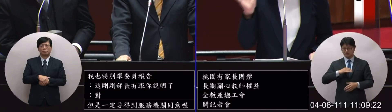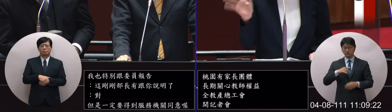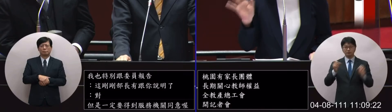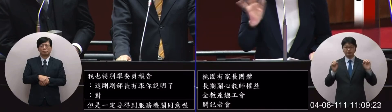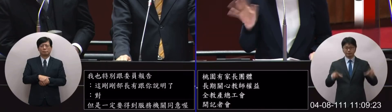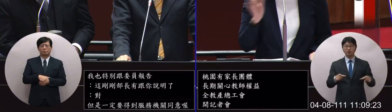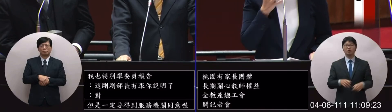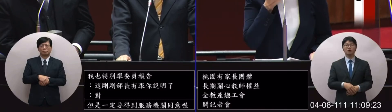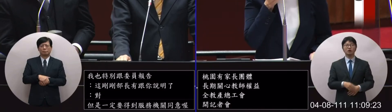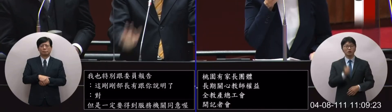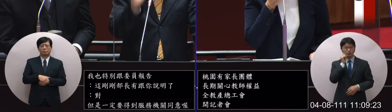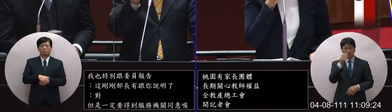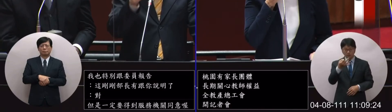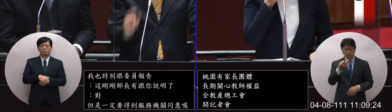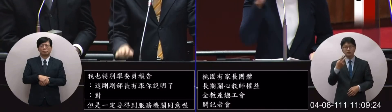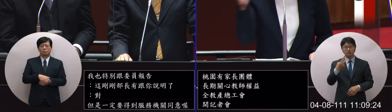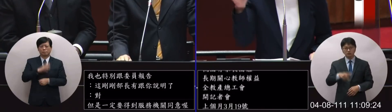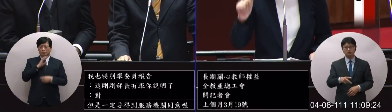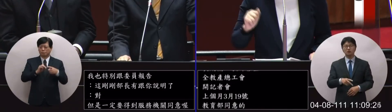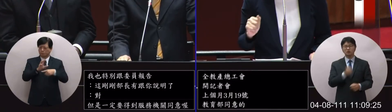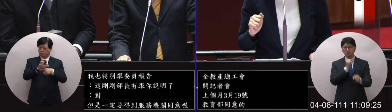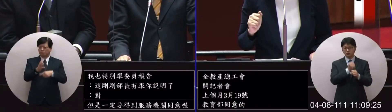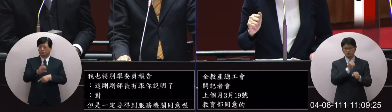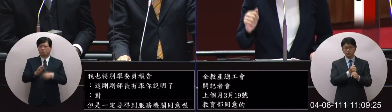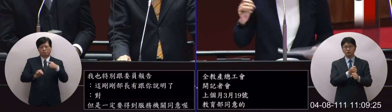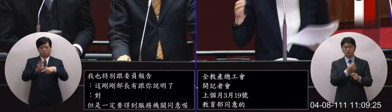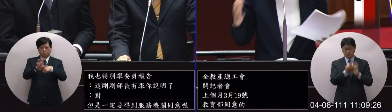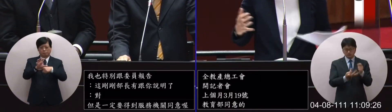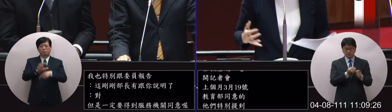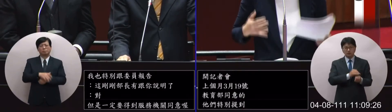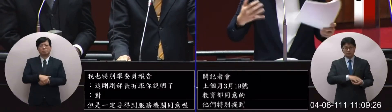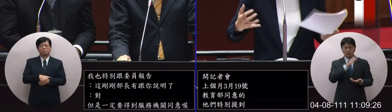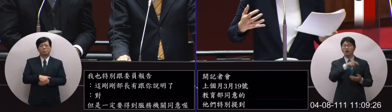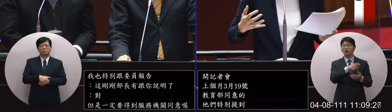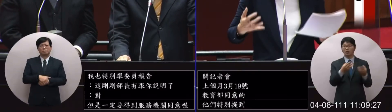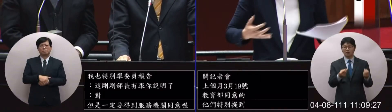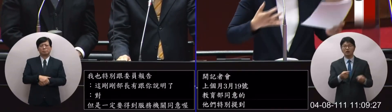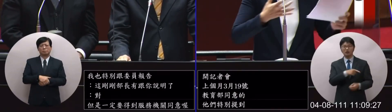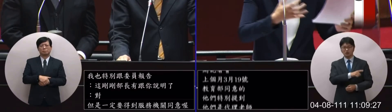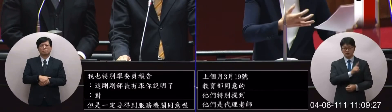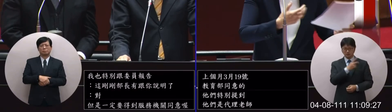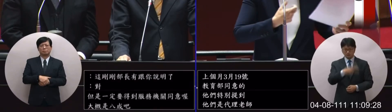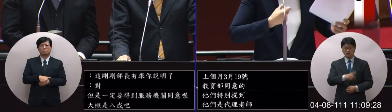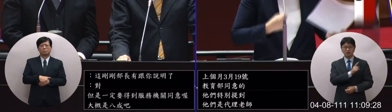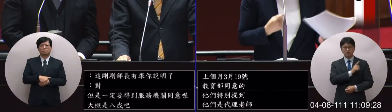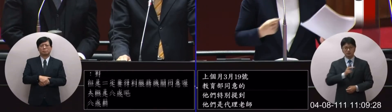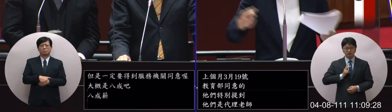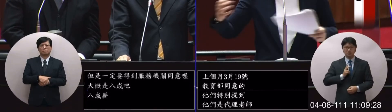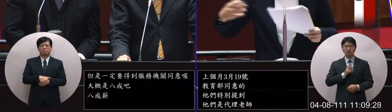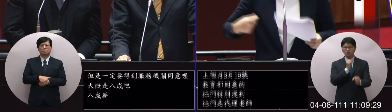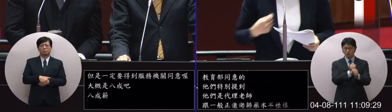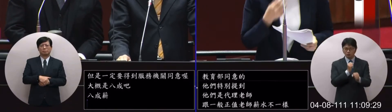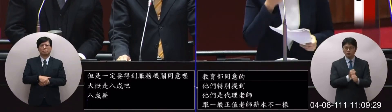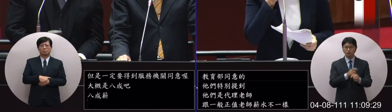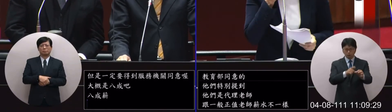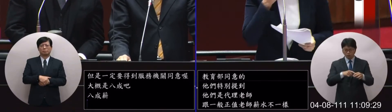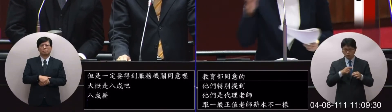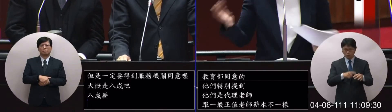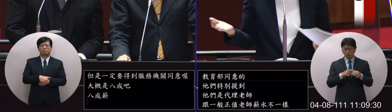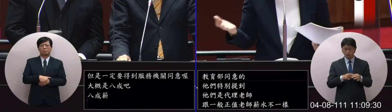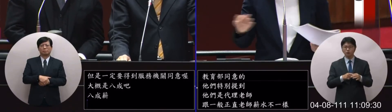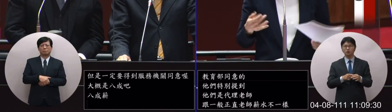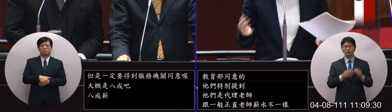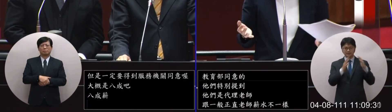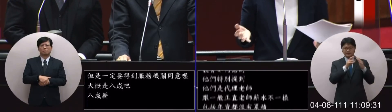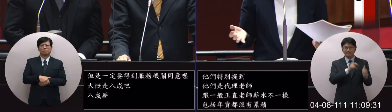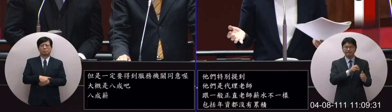的包括年資都沒有累積大概是八成薪水比較低啦他們需要去兼職增加這個收入來養家活口嘛增